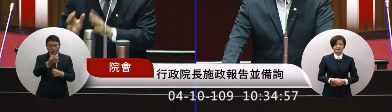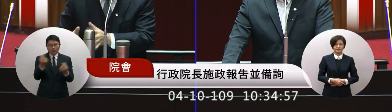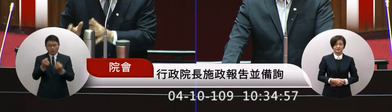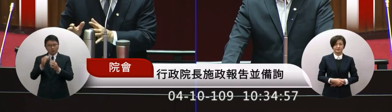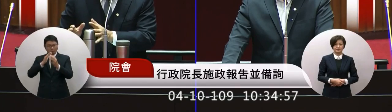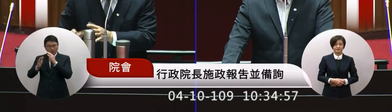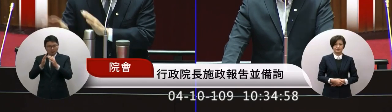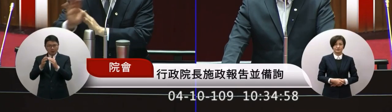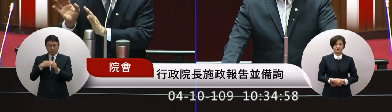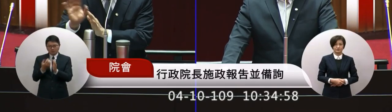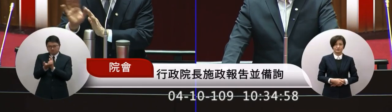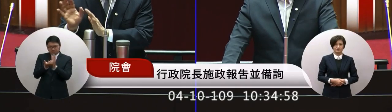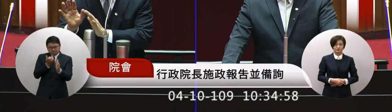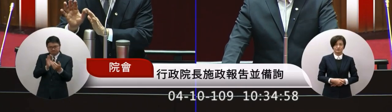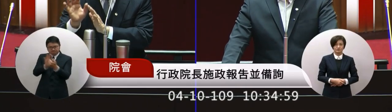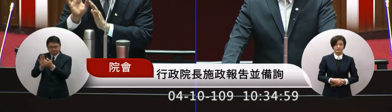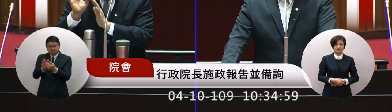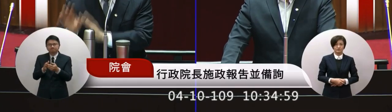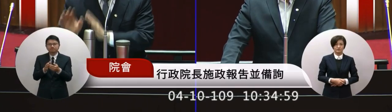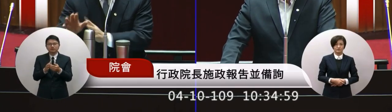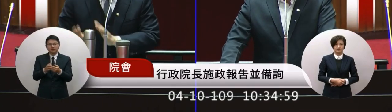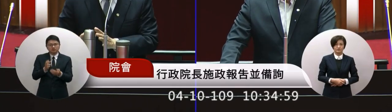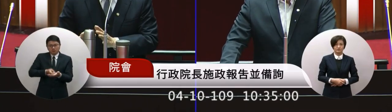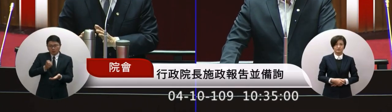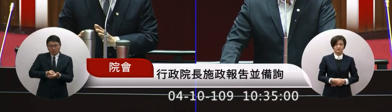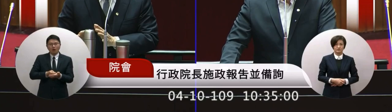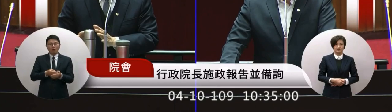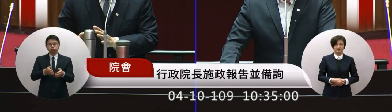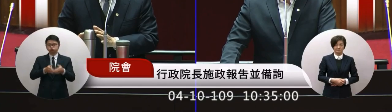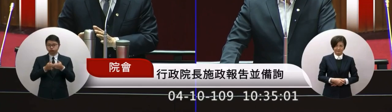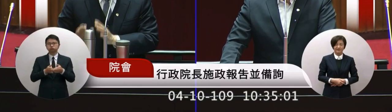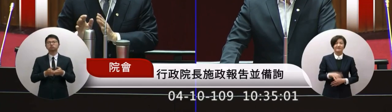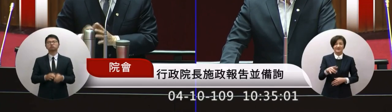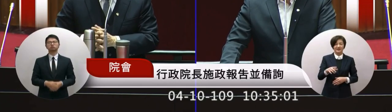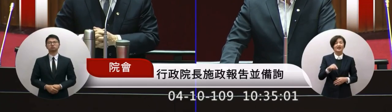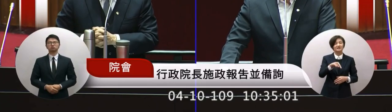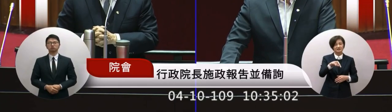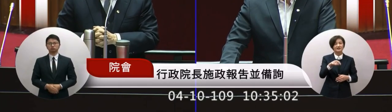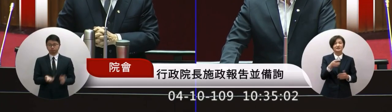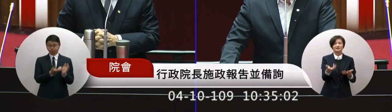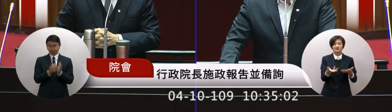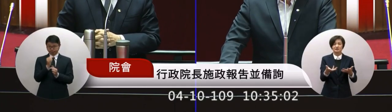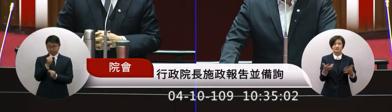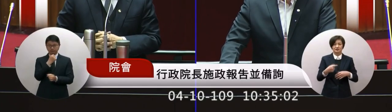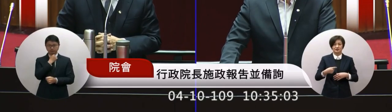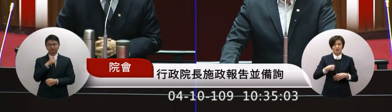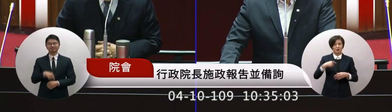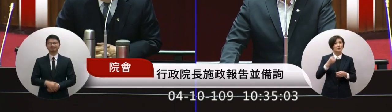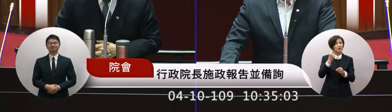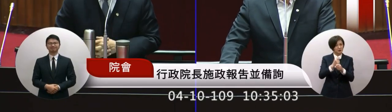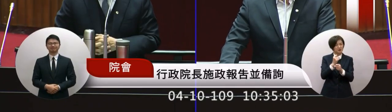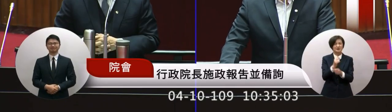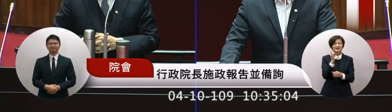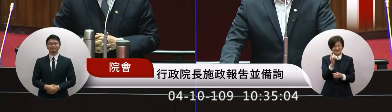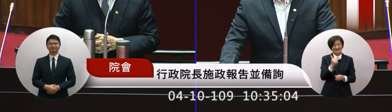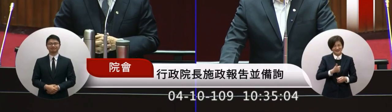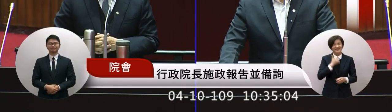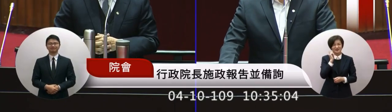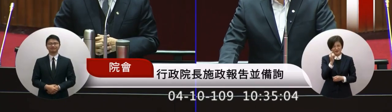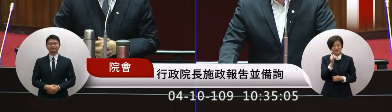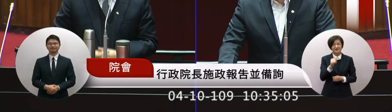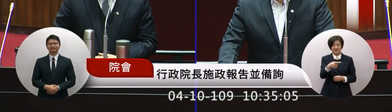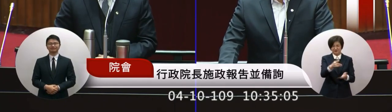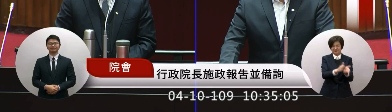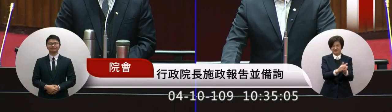做這樣準備希望不要有備無患院長這個部分我們確實我們做得非常的不錯我們都要給